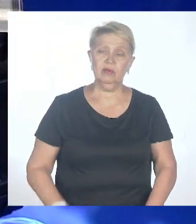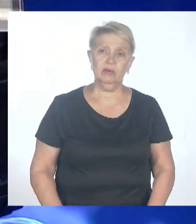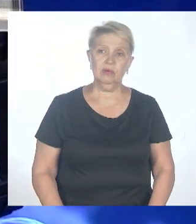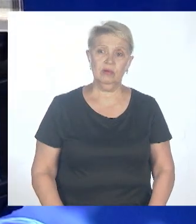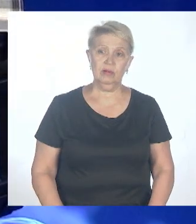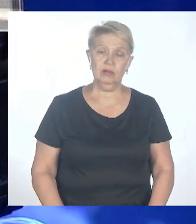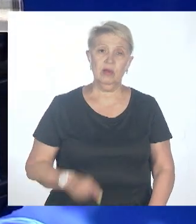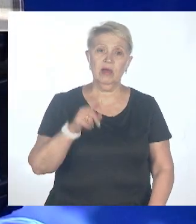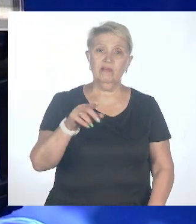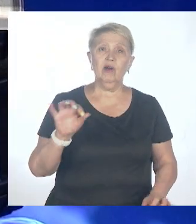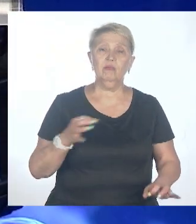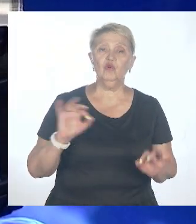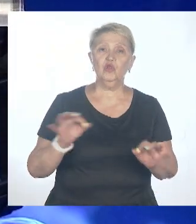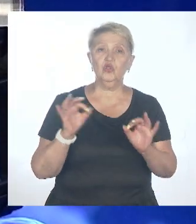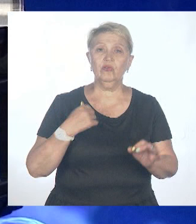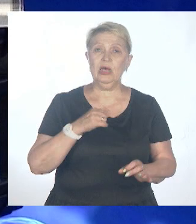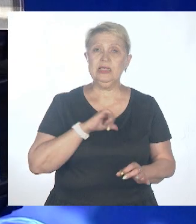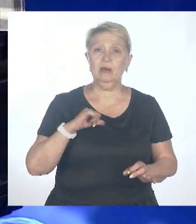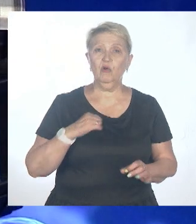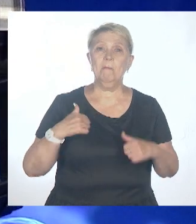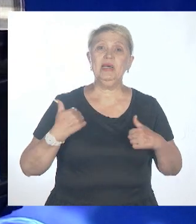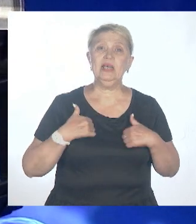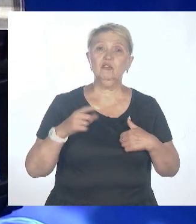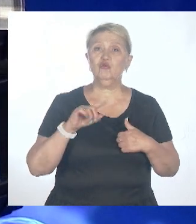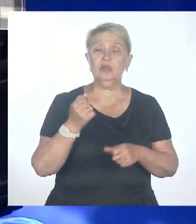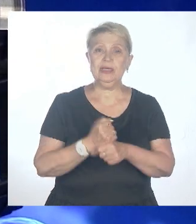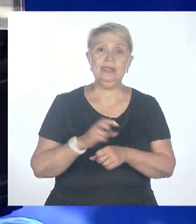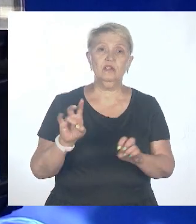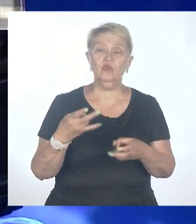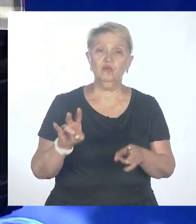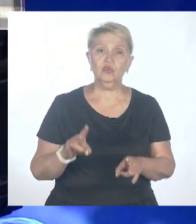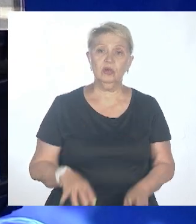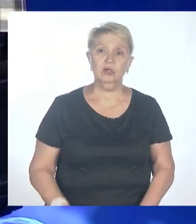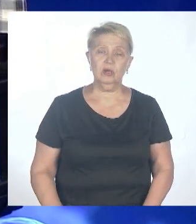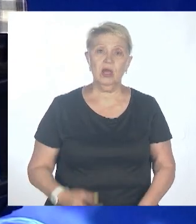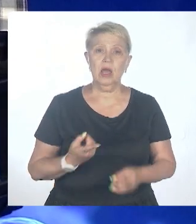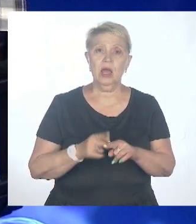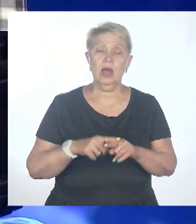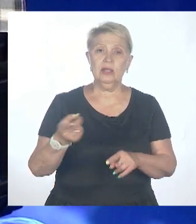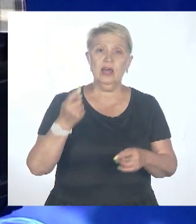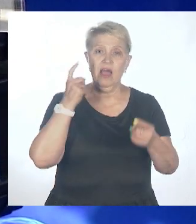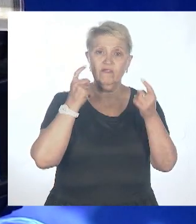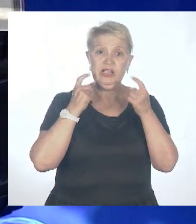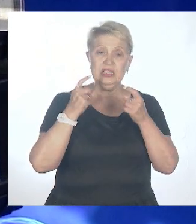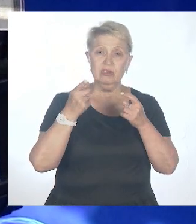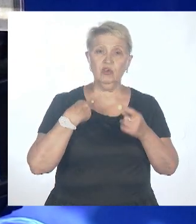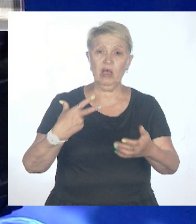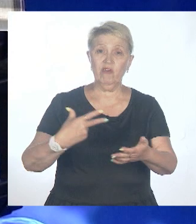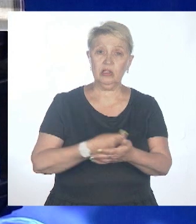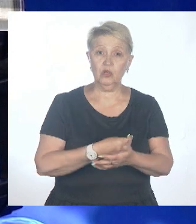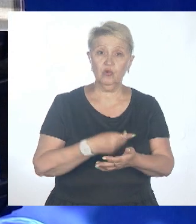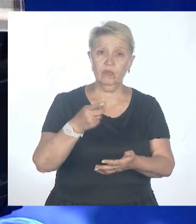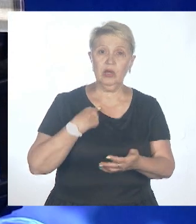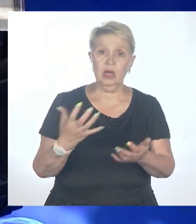ничему, так сказать, пытаться какие-то меры предпринимать, просто потому, что вы эту вакцину сейчас не найдете. В домашних